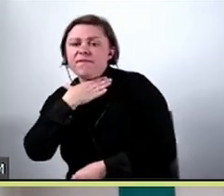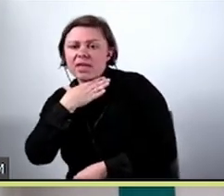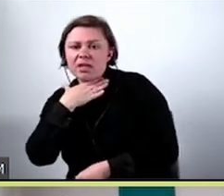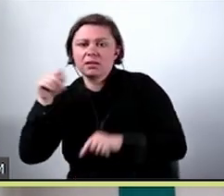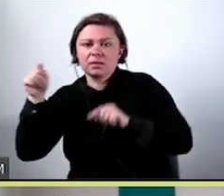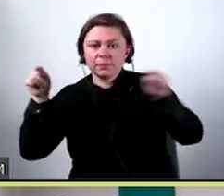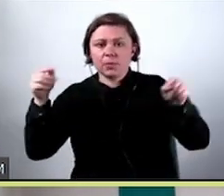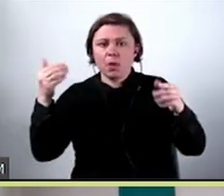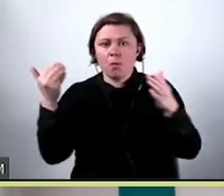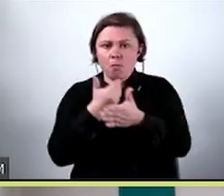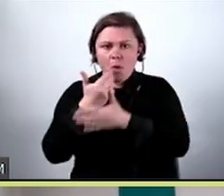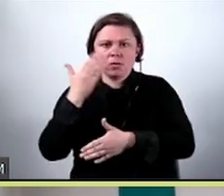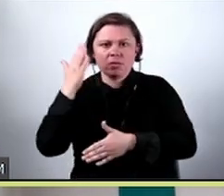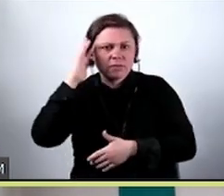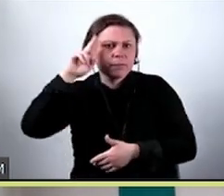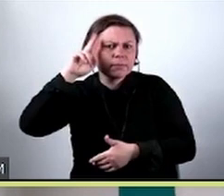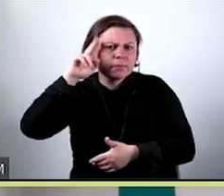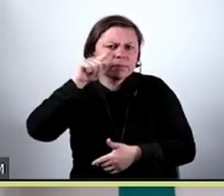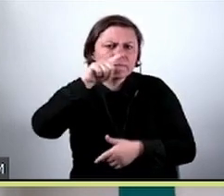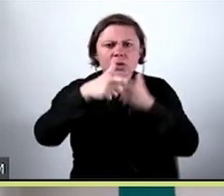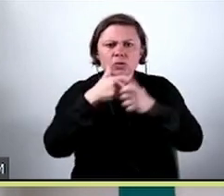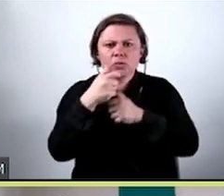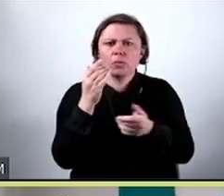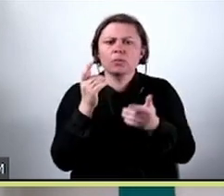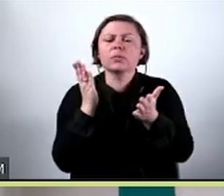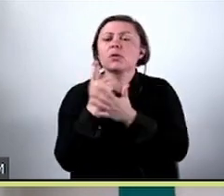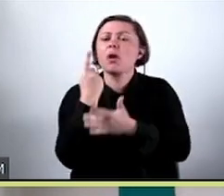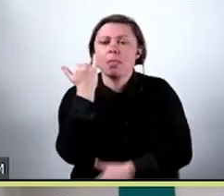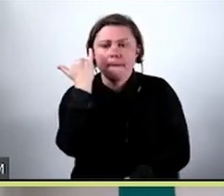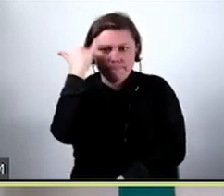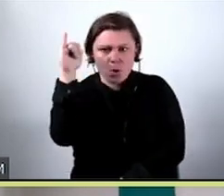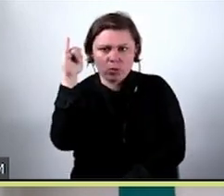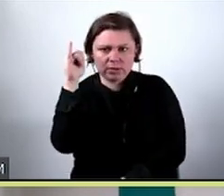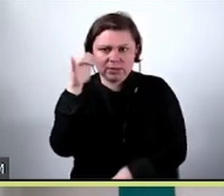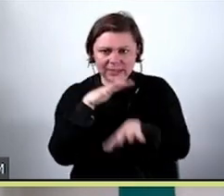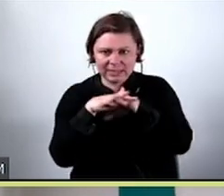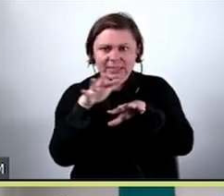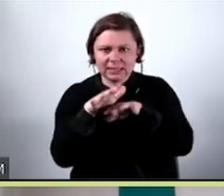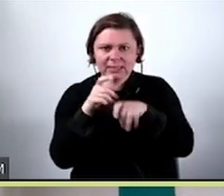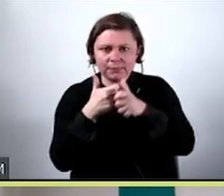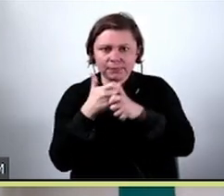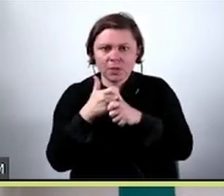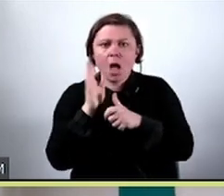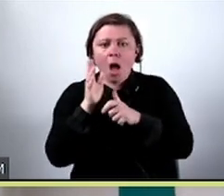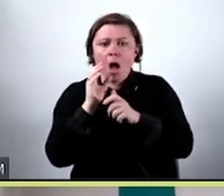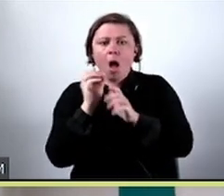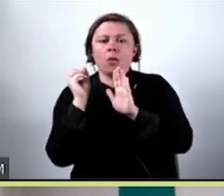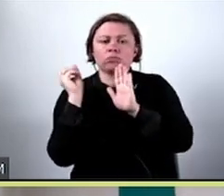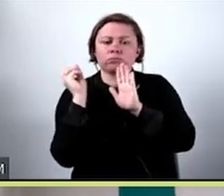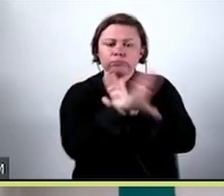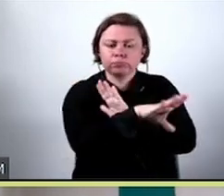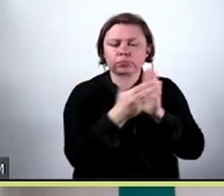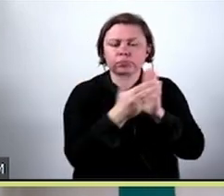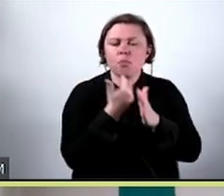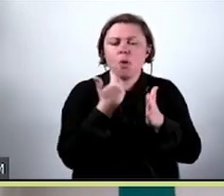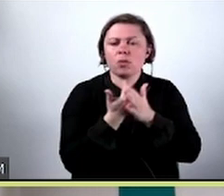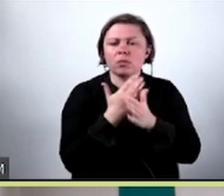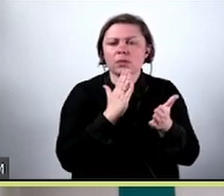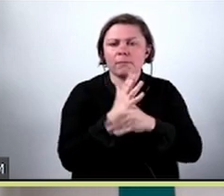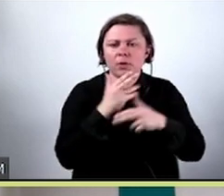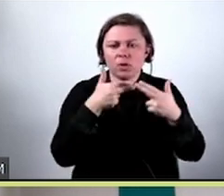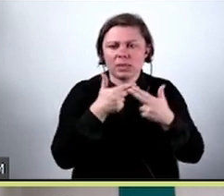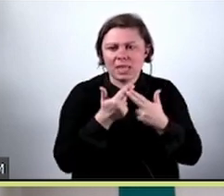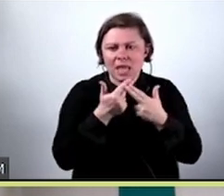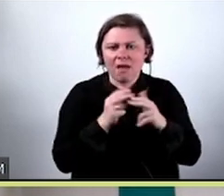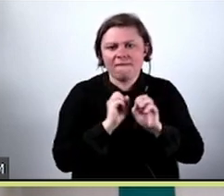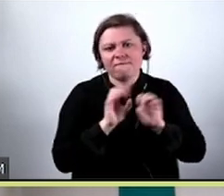dobrze sobie radził. Na sześć przypadków zrobił zaledwie jeden błąd. Natomiast po przepuszczeniu tego modelu przez narzędzie do